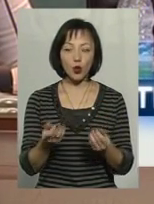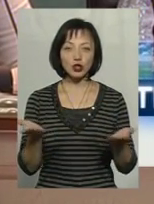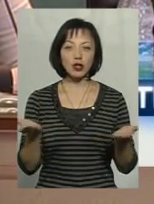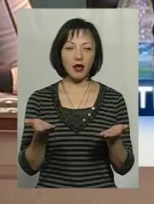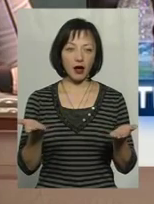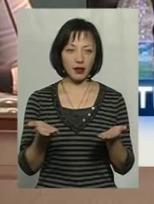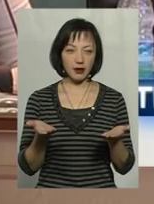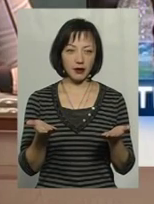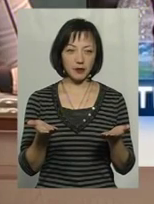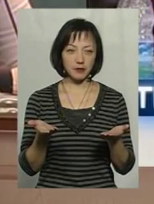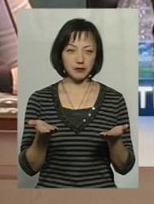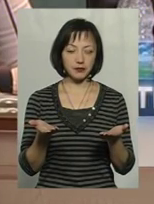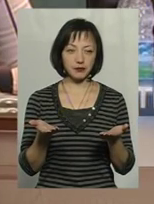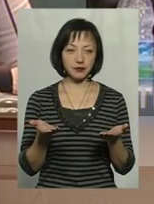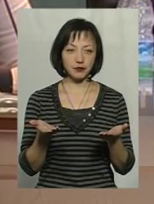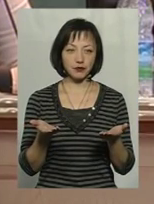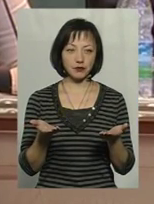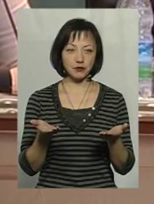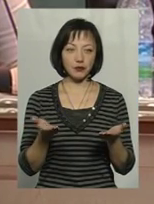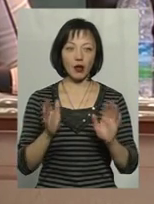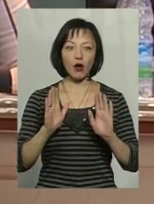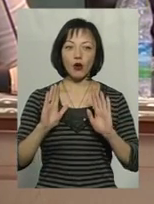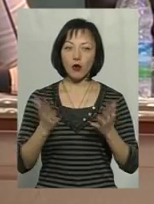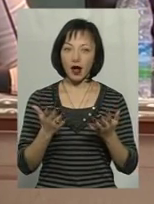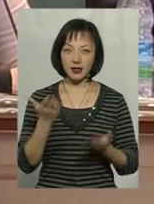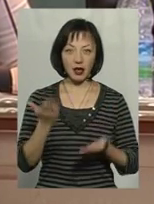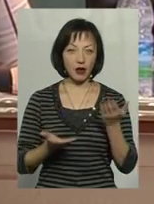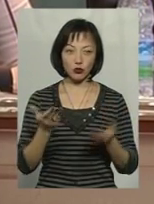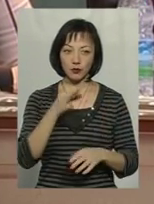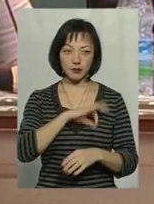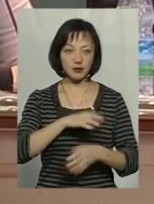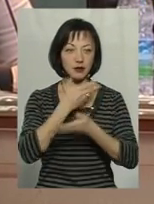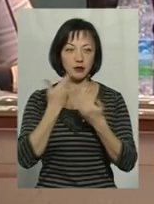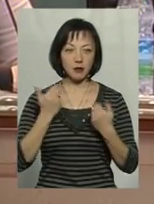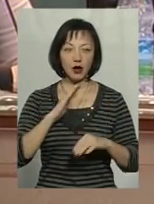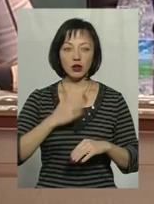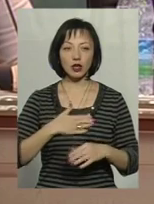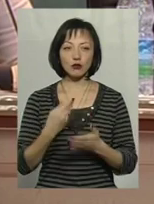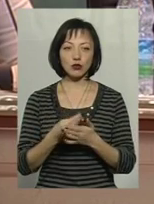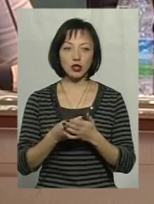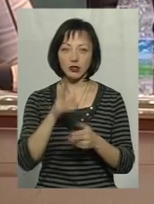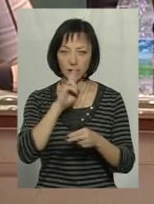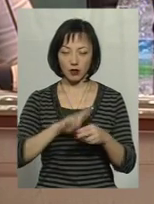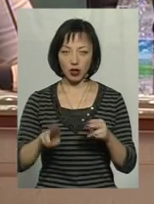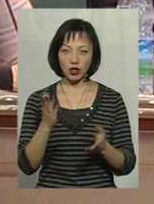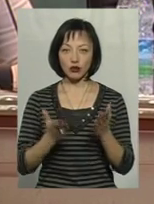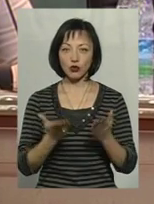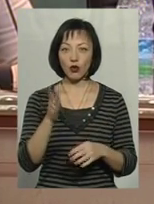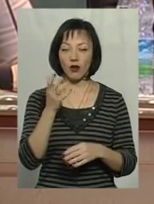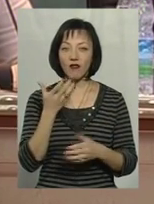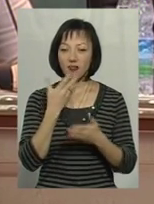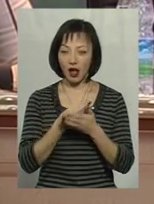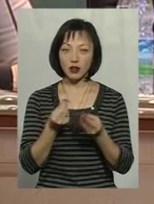які у разі невикористання будуть нашими бюджетами втрачені. Тобто, якщо власні